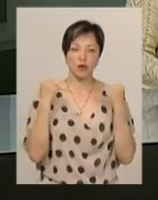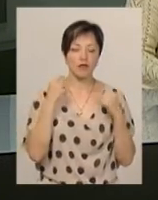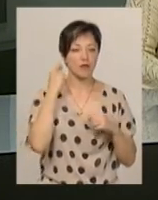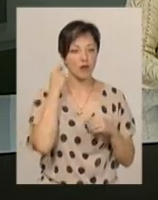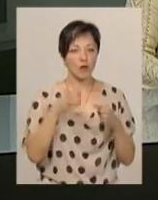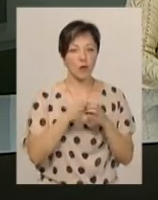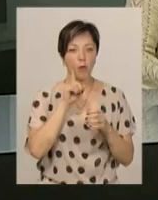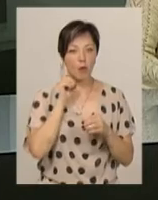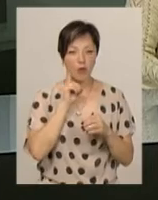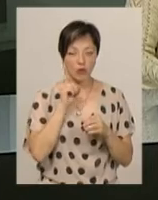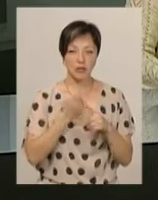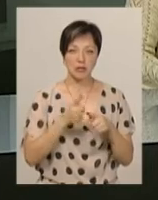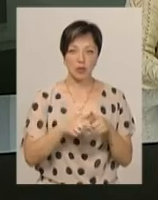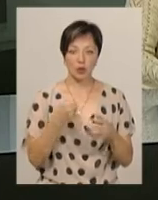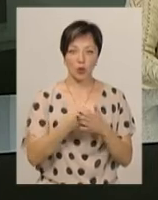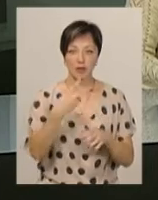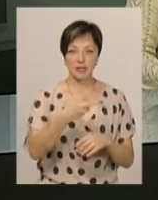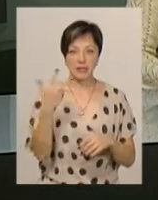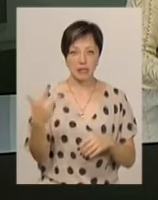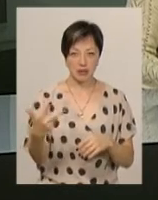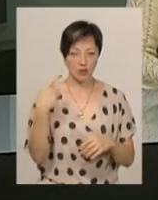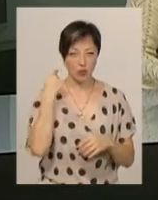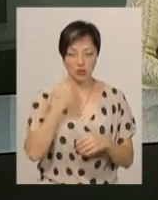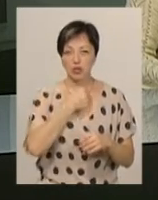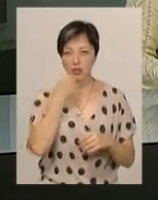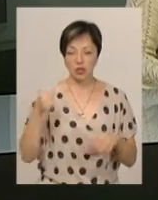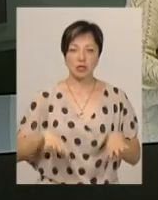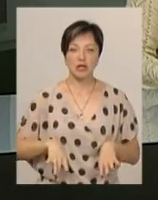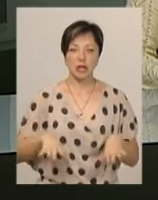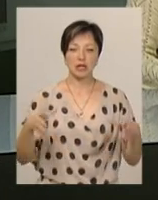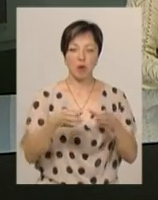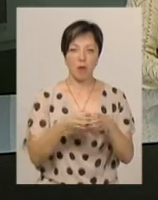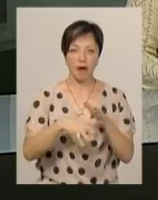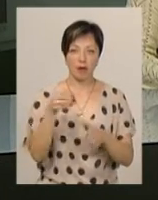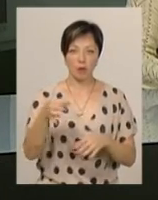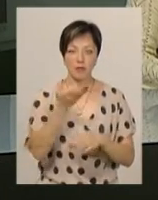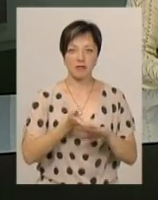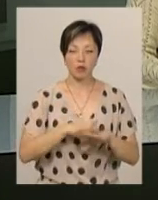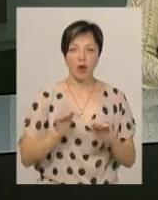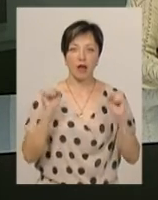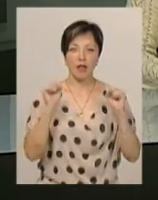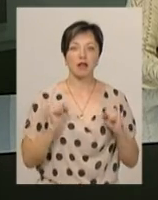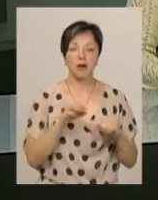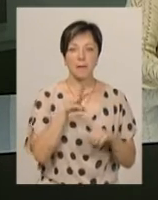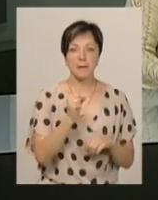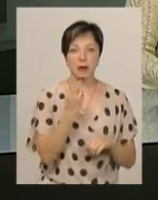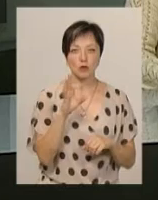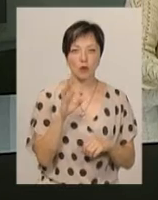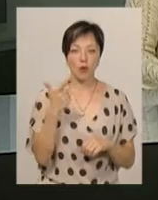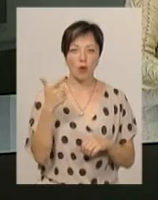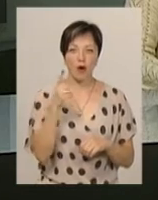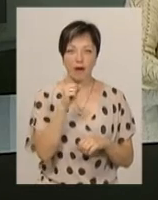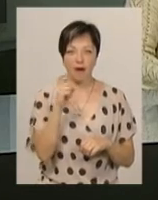вікової групи «Молодь» – це учасники до 23 років. Старший тренер збірної команди області з важкої атлетики Ігор Мацьоха каже,